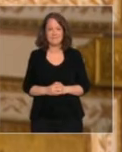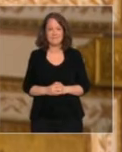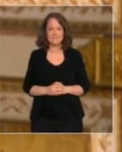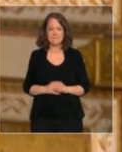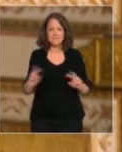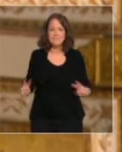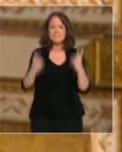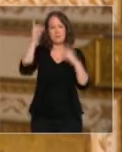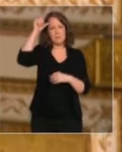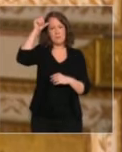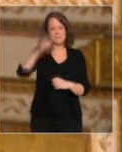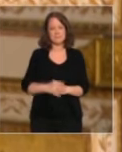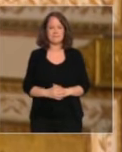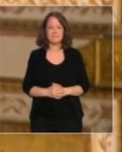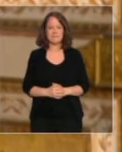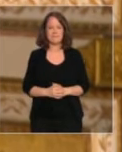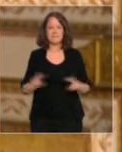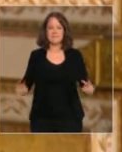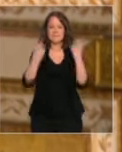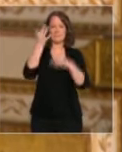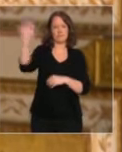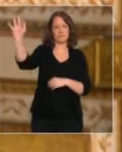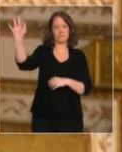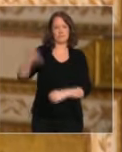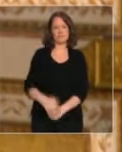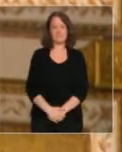Vive la République. Vive la France. Sous-titrage